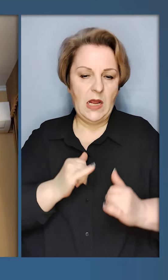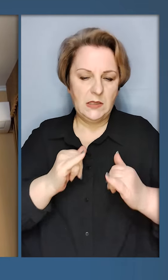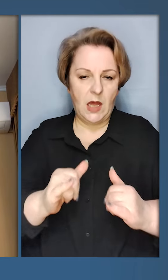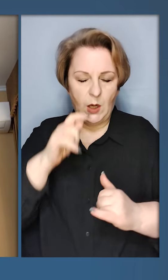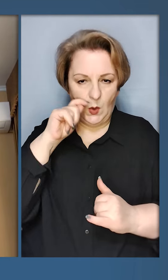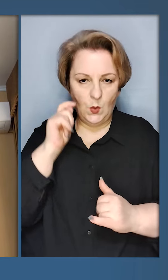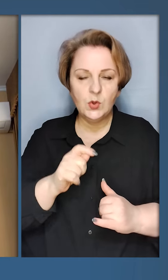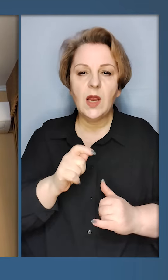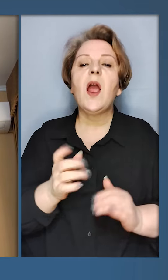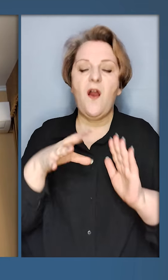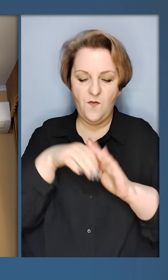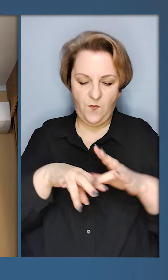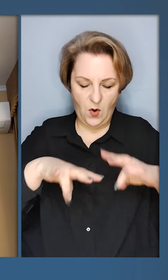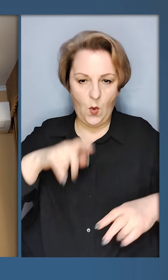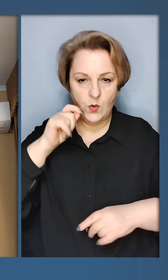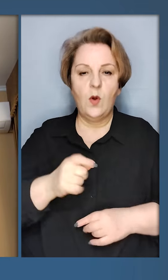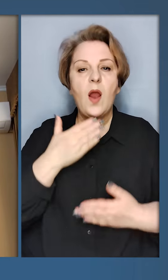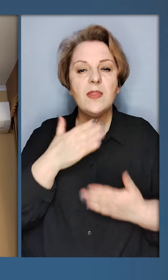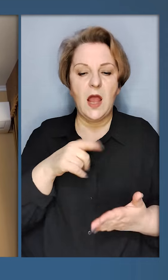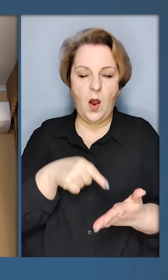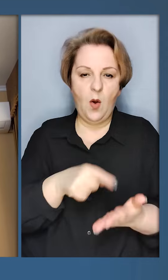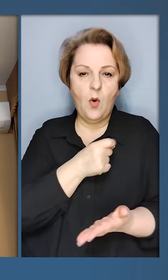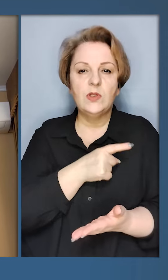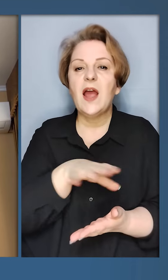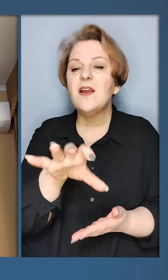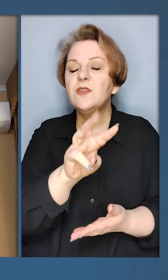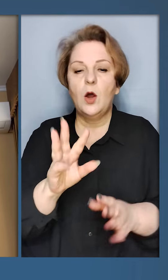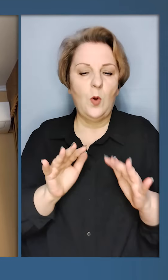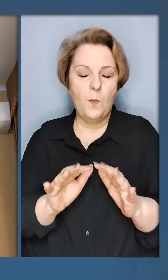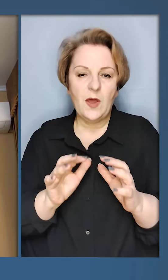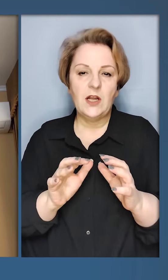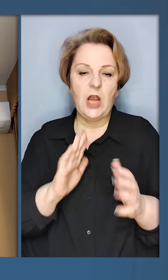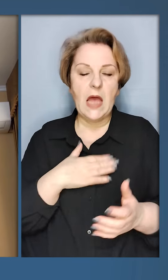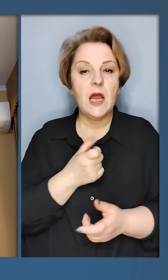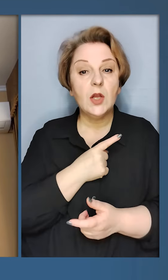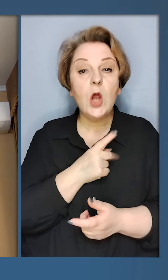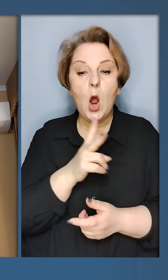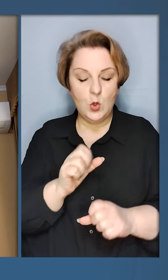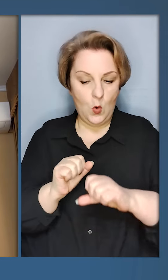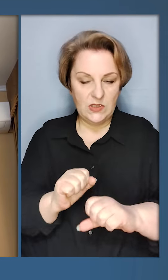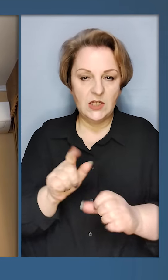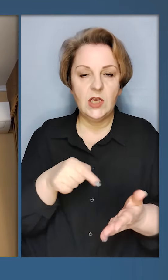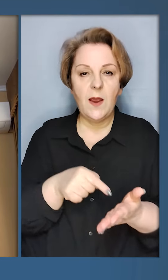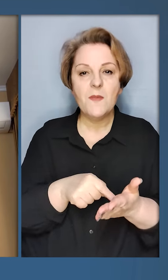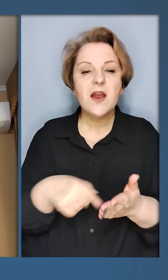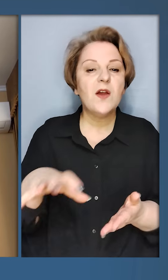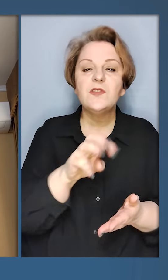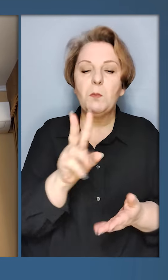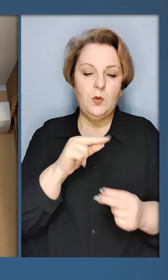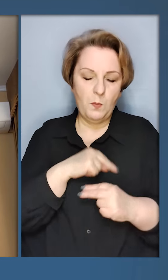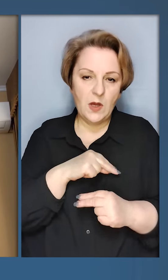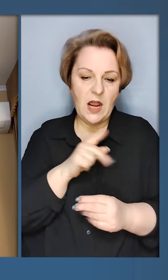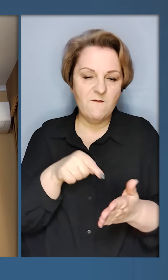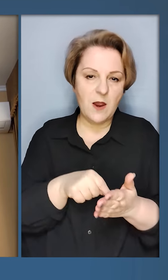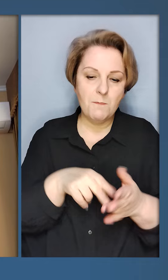кожній, хто працює заради України та в Україні. Я дякую Одесі, усім, хто береже нашу Одесу, хто захищає